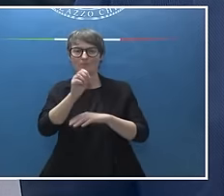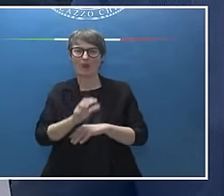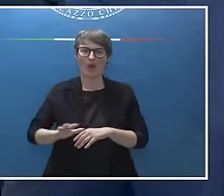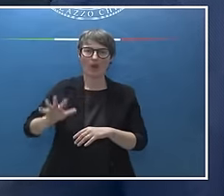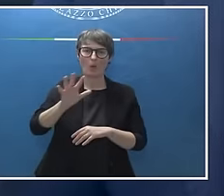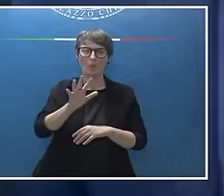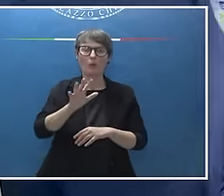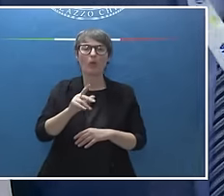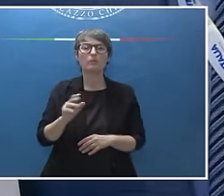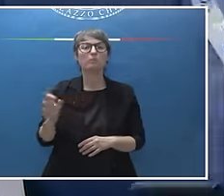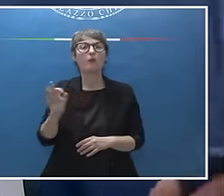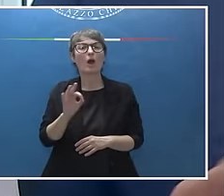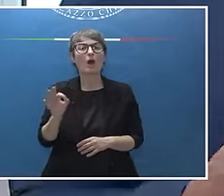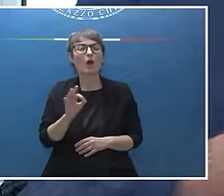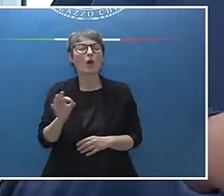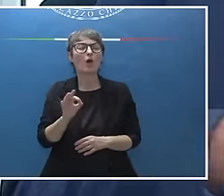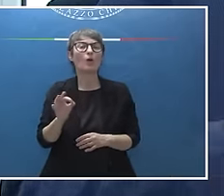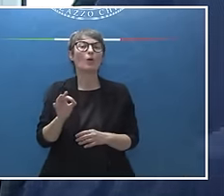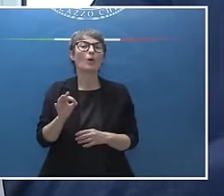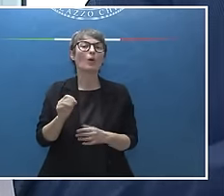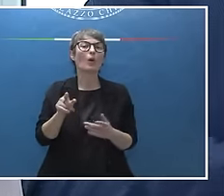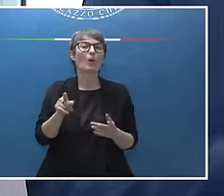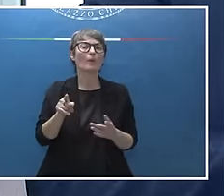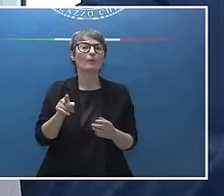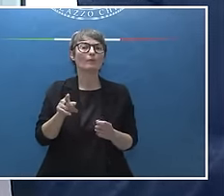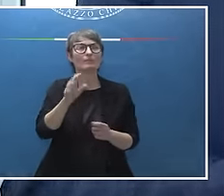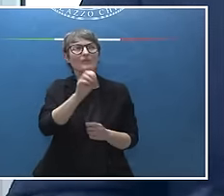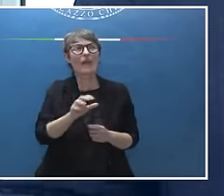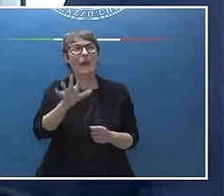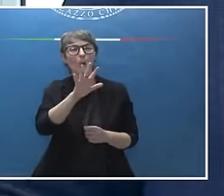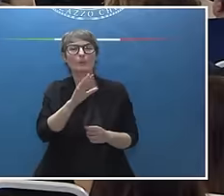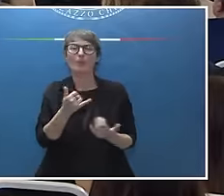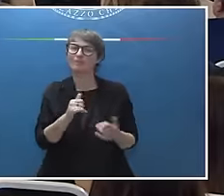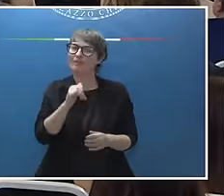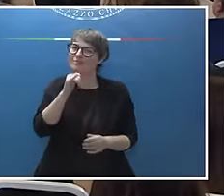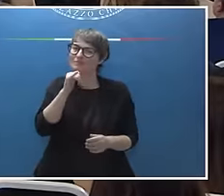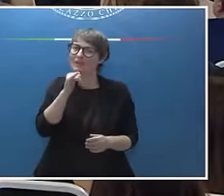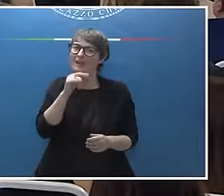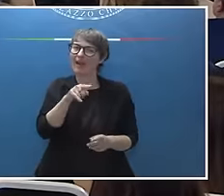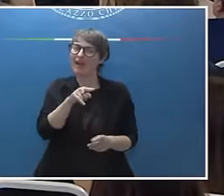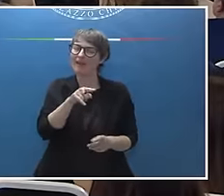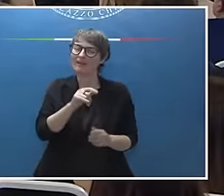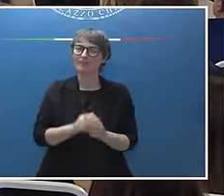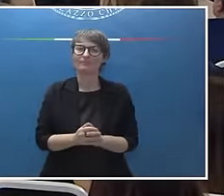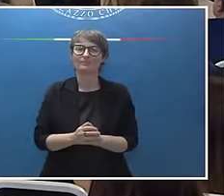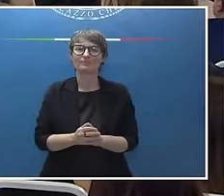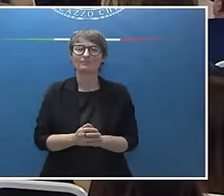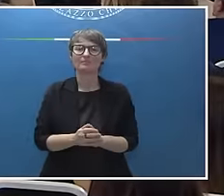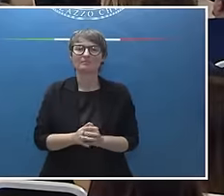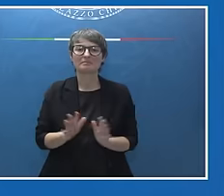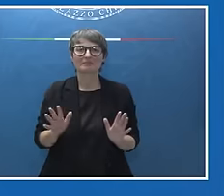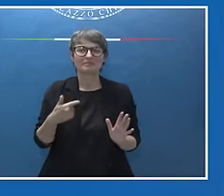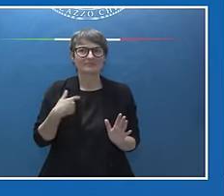O porterà avanti la linea secondo cui l'Europa è troppo costosa? Sono sicura di aver capito tutta la domanda e in ogni caso